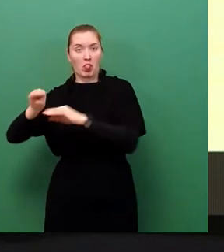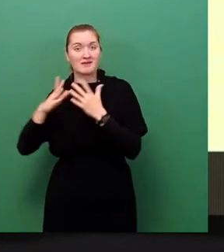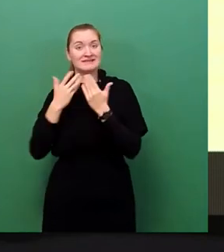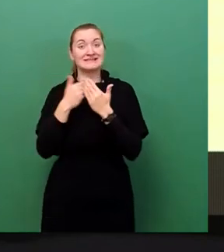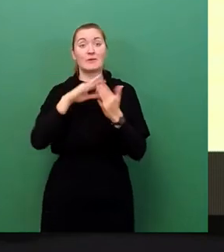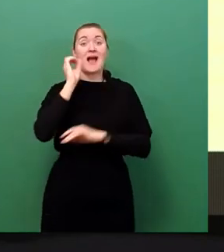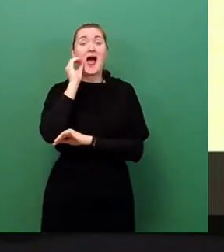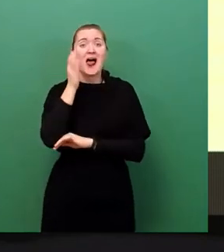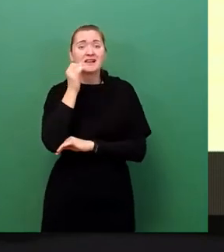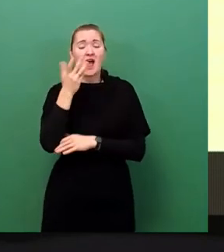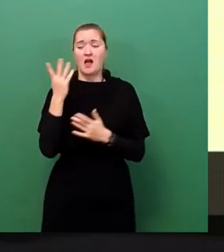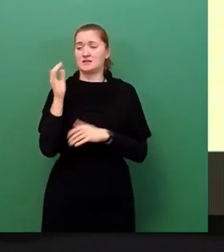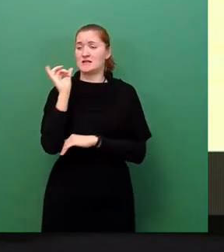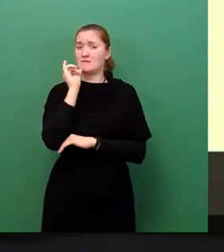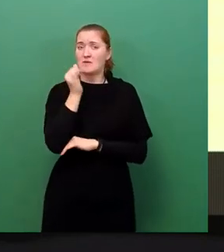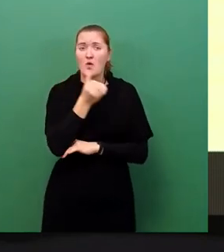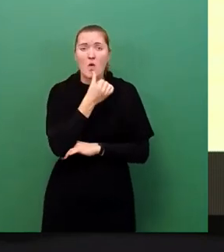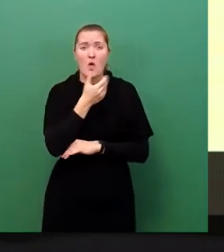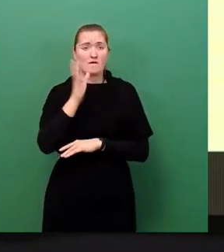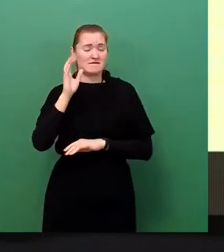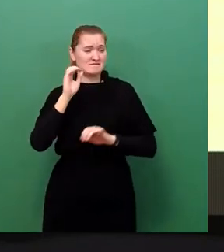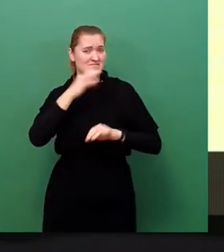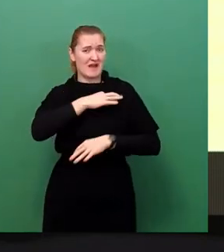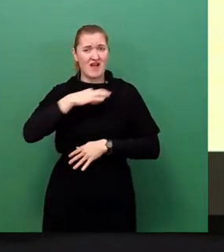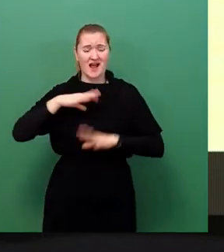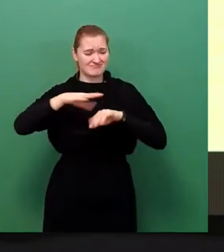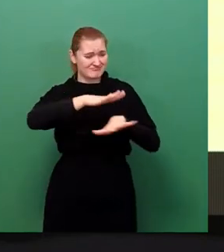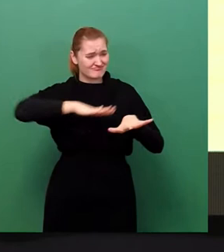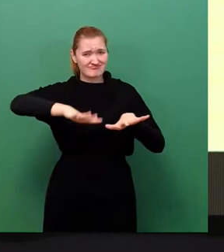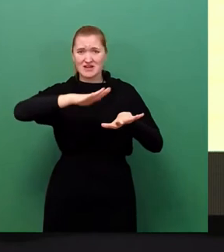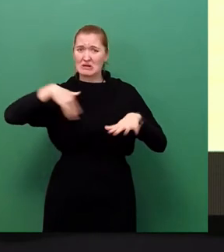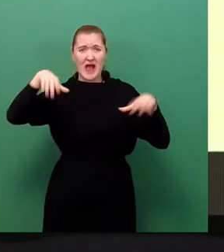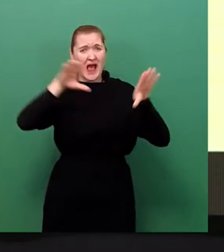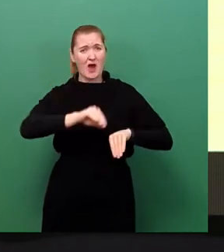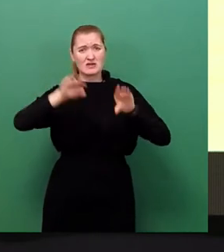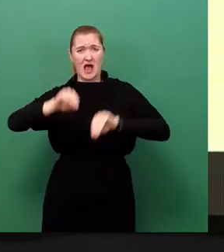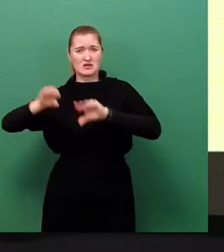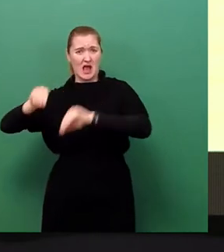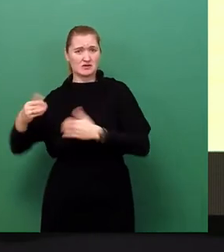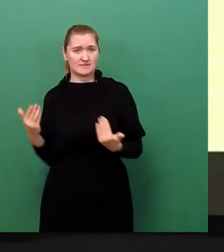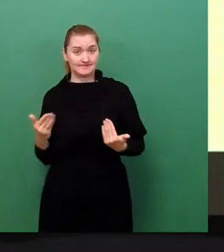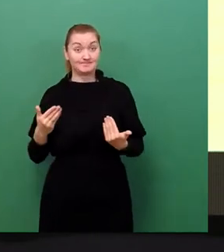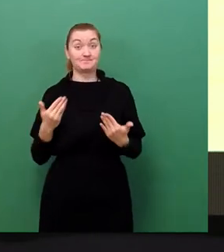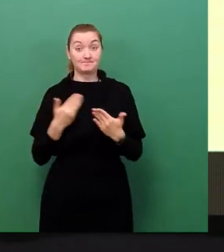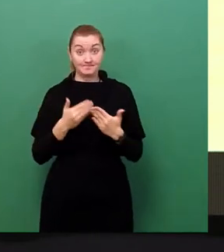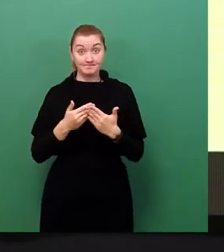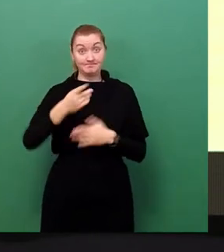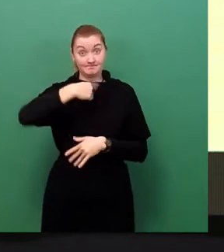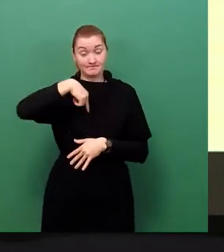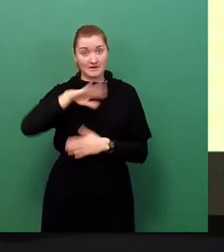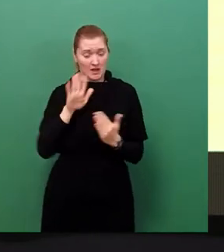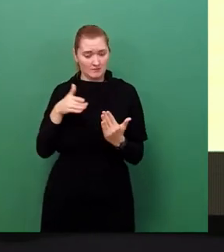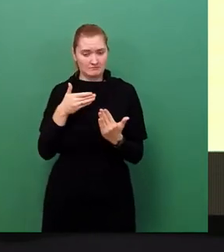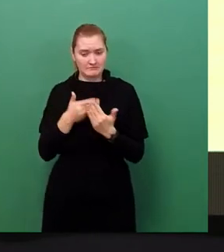beruflichen und privaten Leben. Es stellt sich also die Aufgabe, aus vielerlei Gründen, Versorgungssicherheit